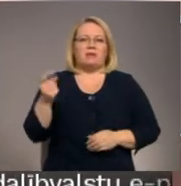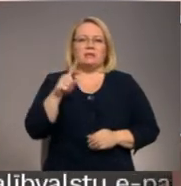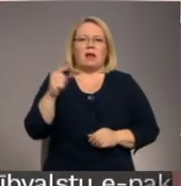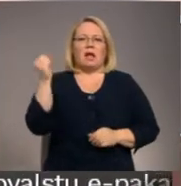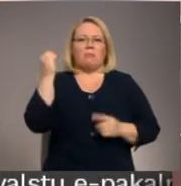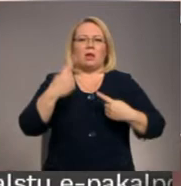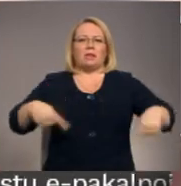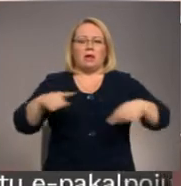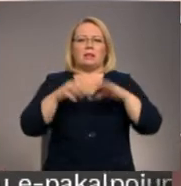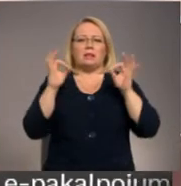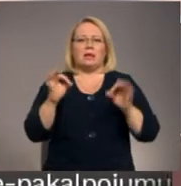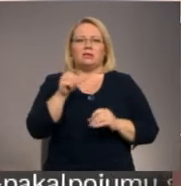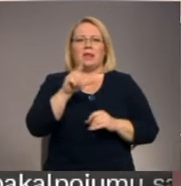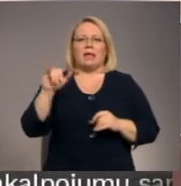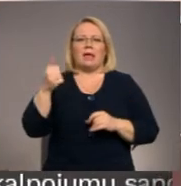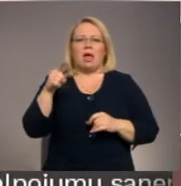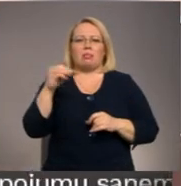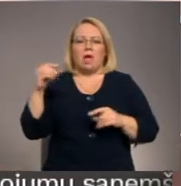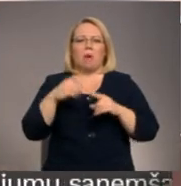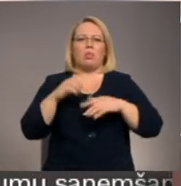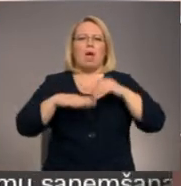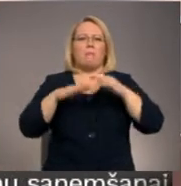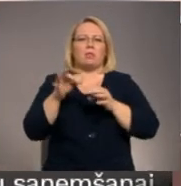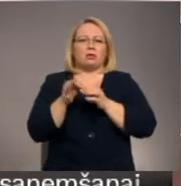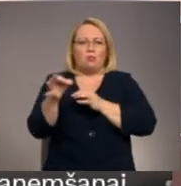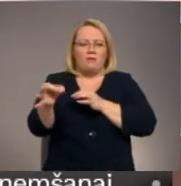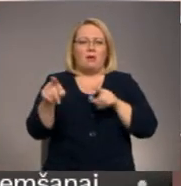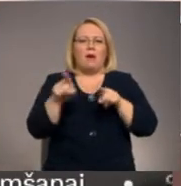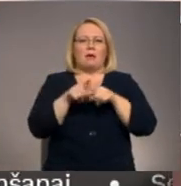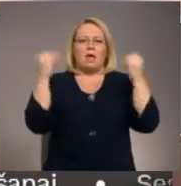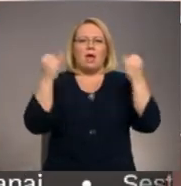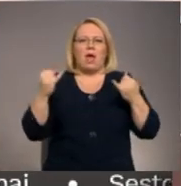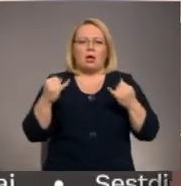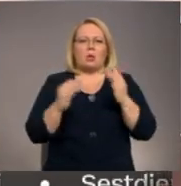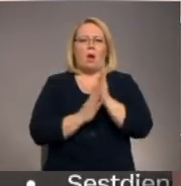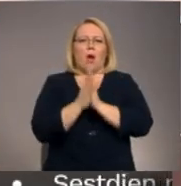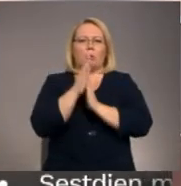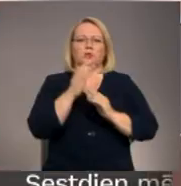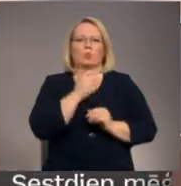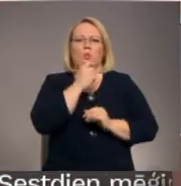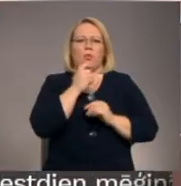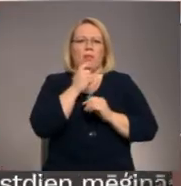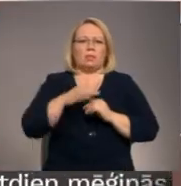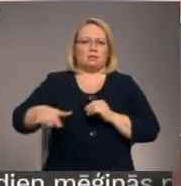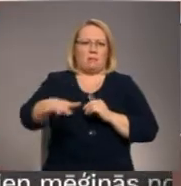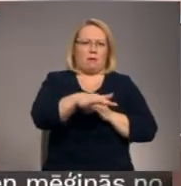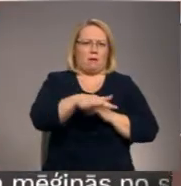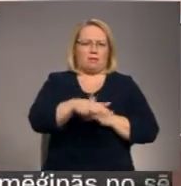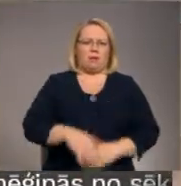teritorijas ir Līgatnes un Amats novadā, kā arī egļu audzes Gulbenis apkārtnē un tematām sako Vīdz zemes televīzija.